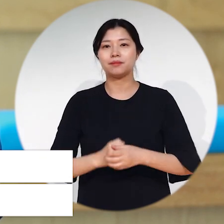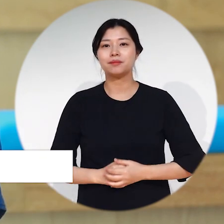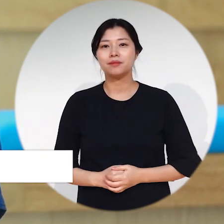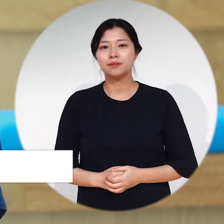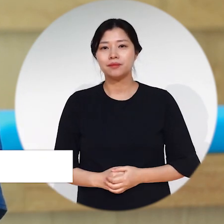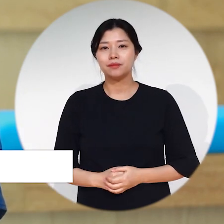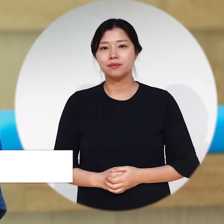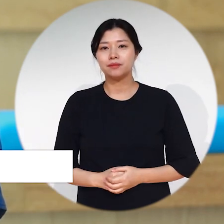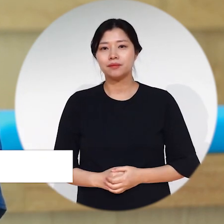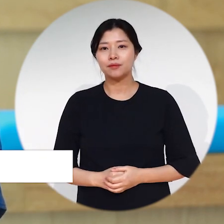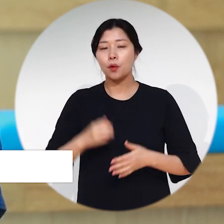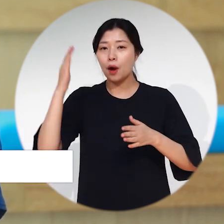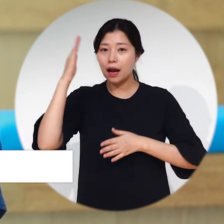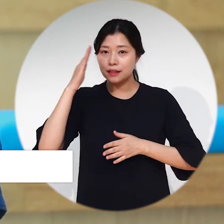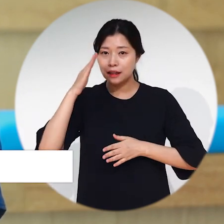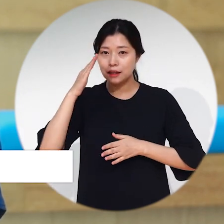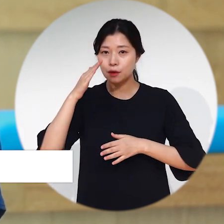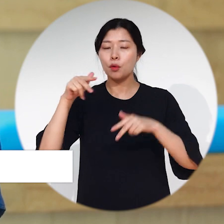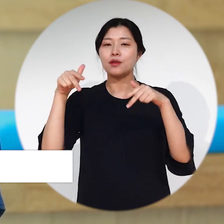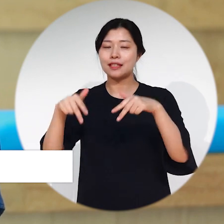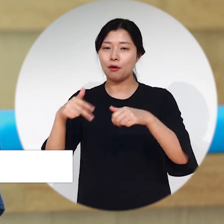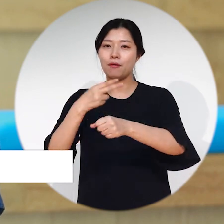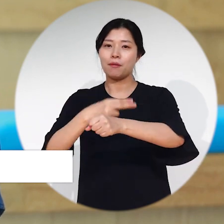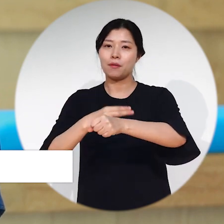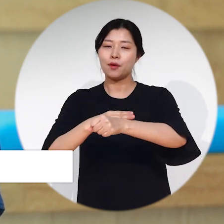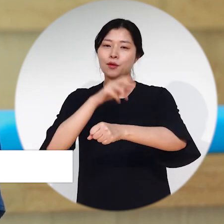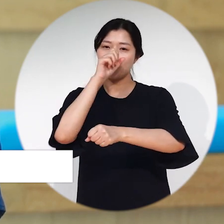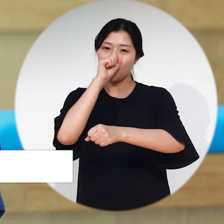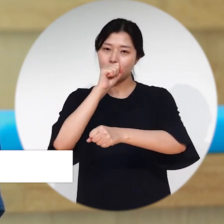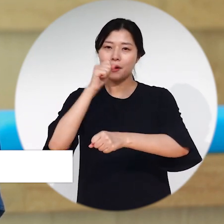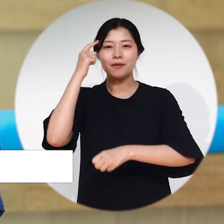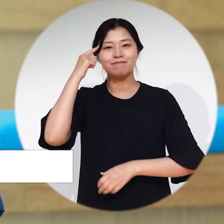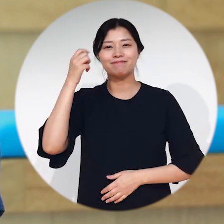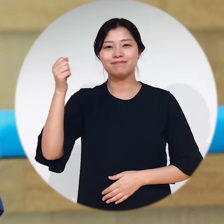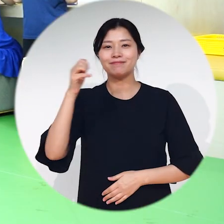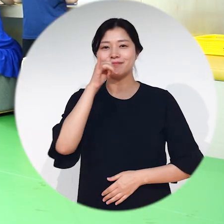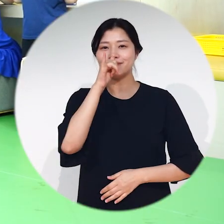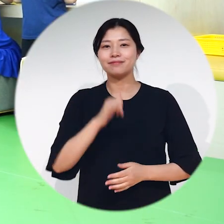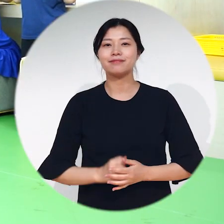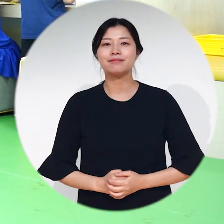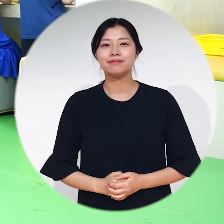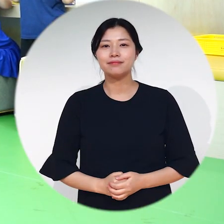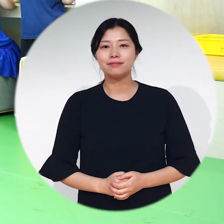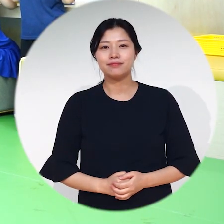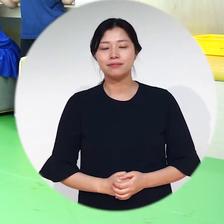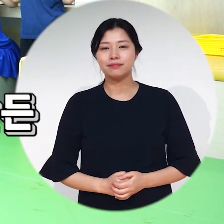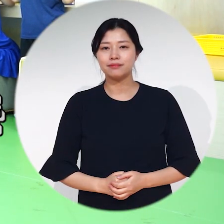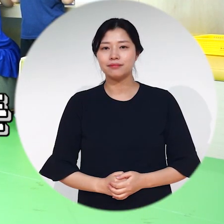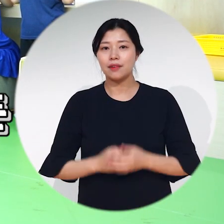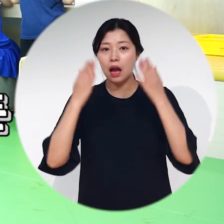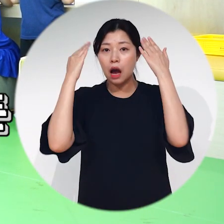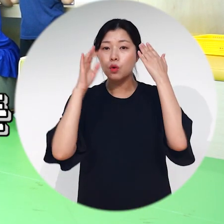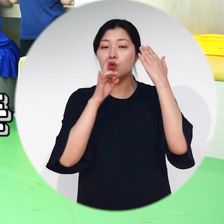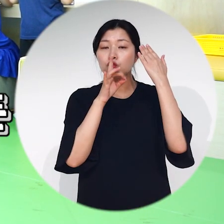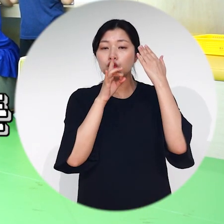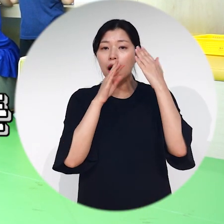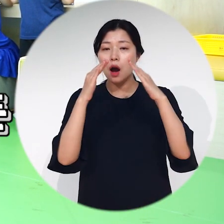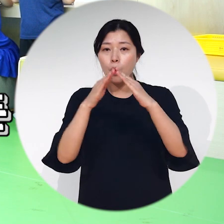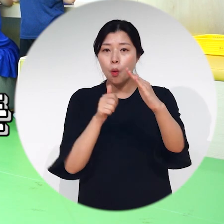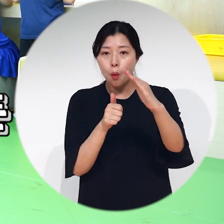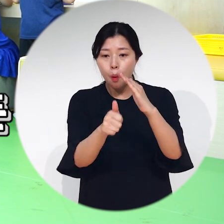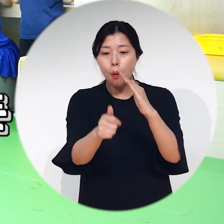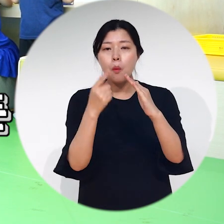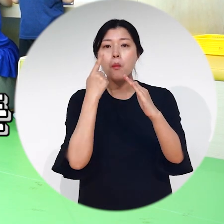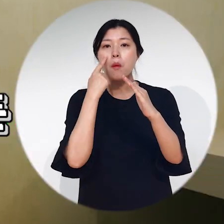아이들에게 또 교직원에게도 굉장히 좋다고 생각합니다. 학교 중앙 현관 로비는